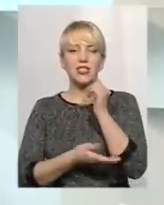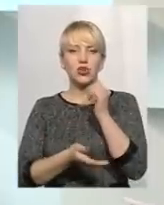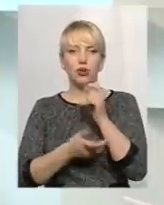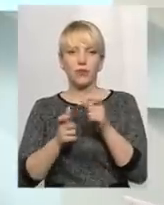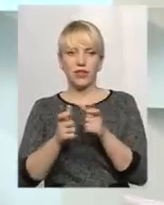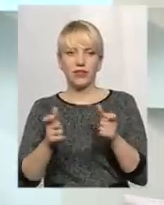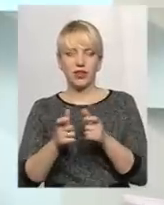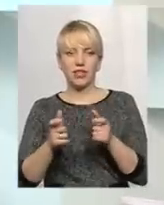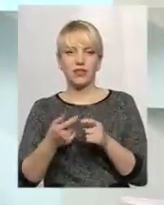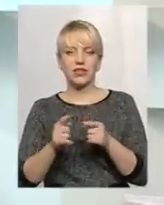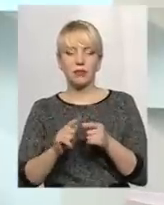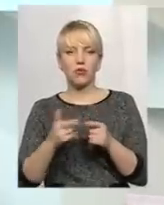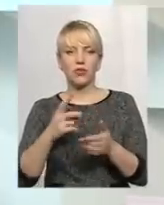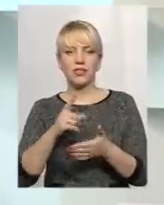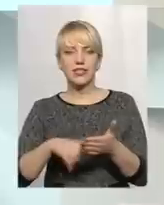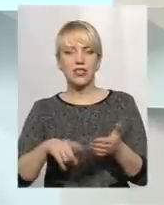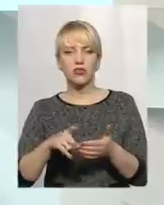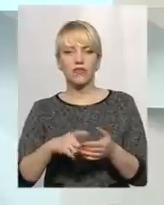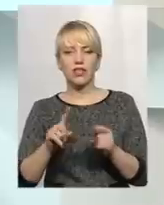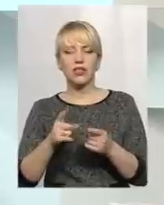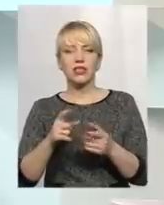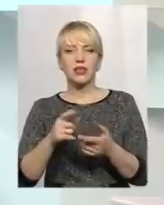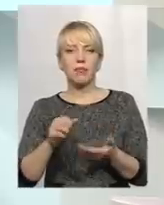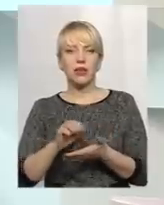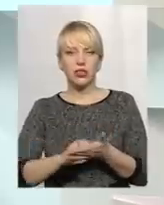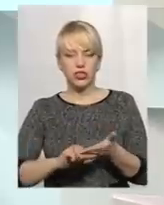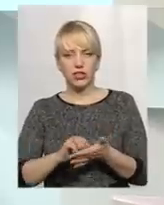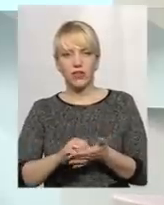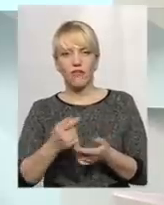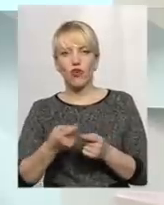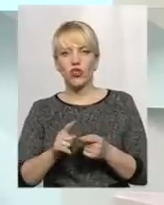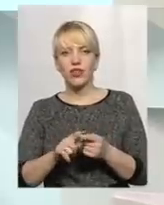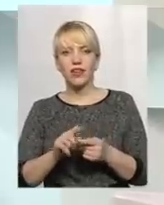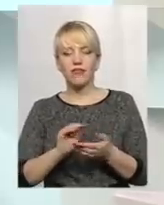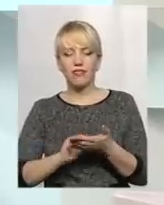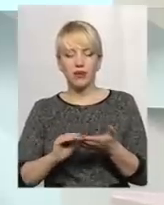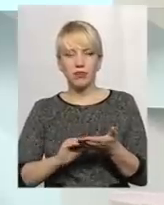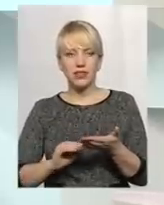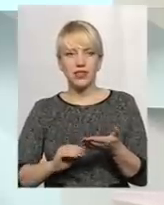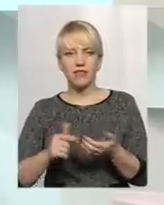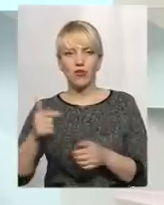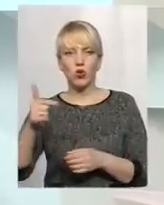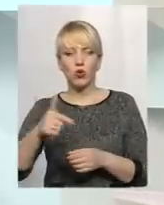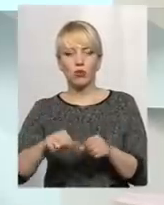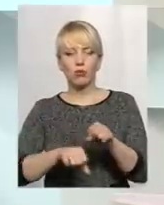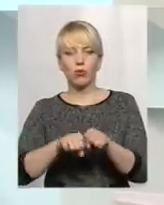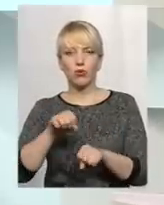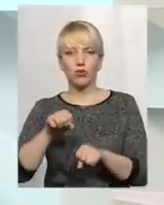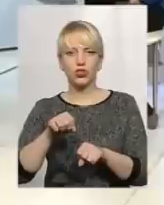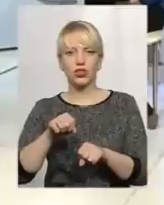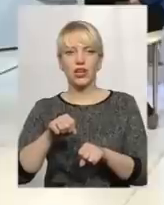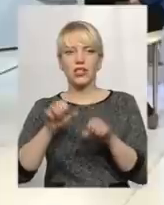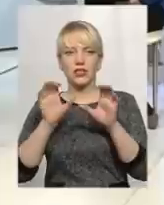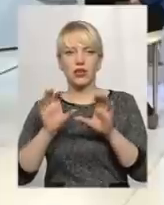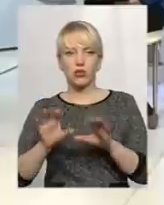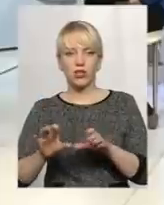лісорубних квитків підлягає скасуванню з різних причин, тому що вони виписані у грубому порушенні чинного